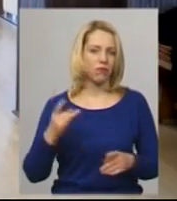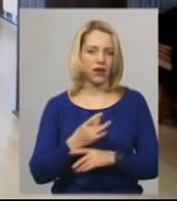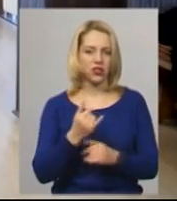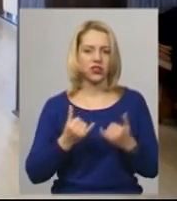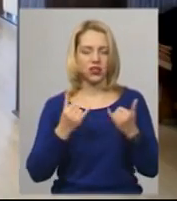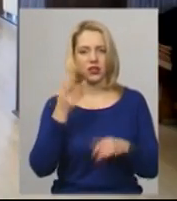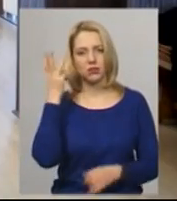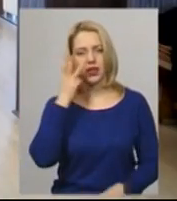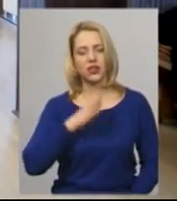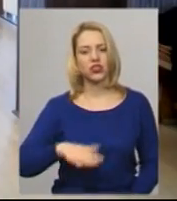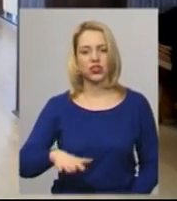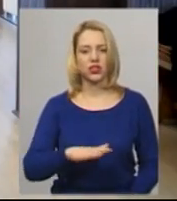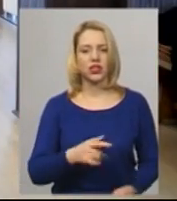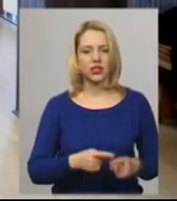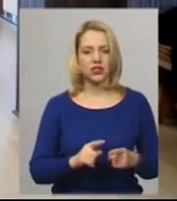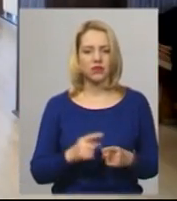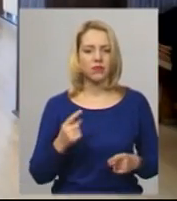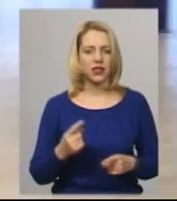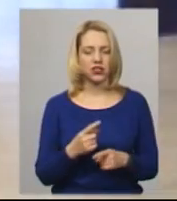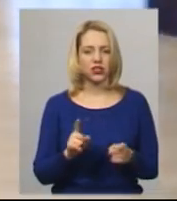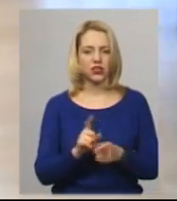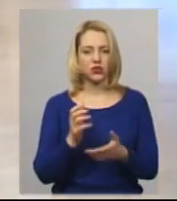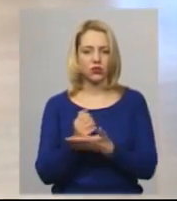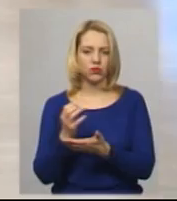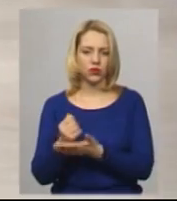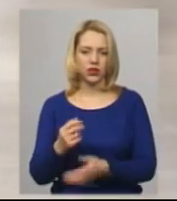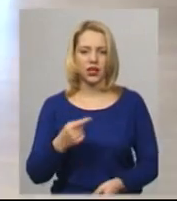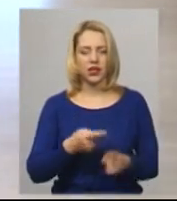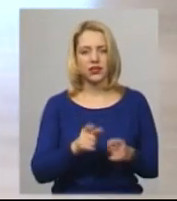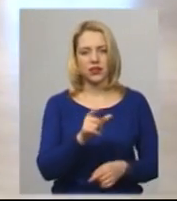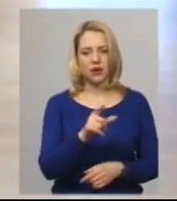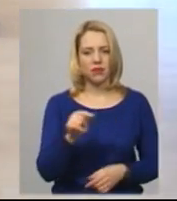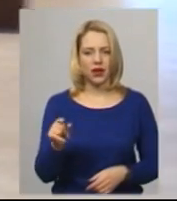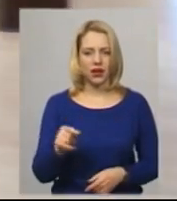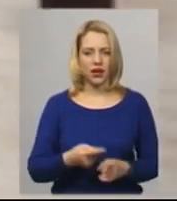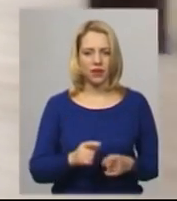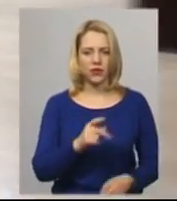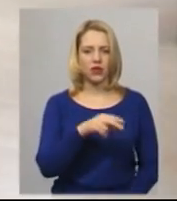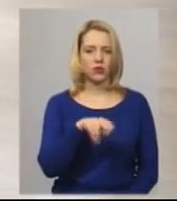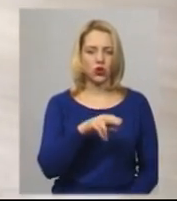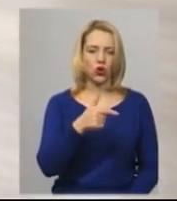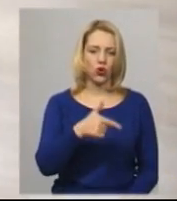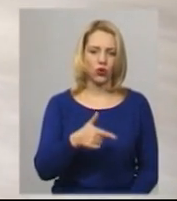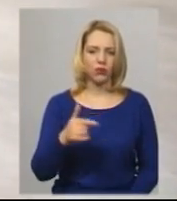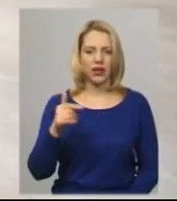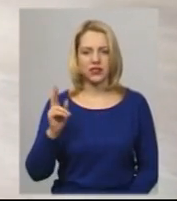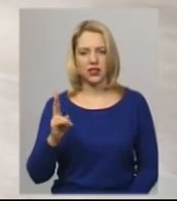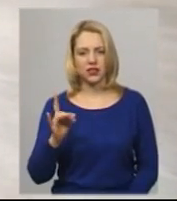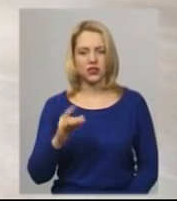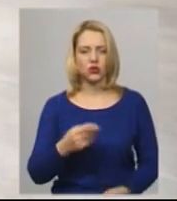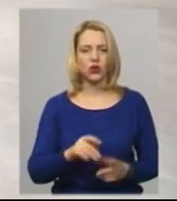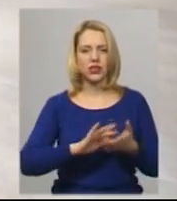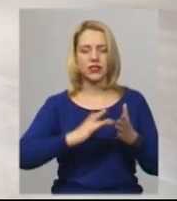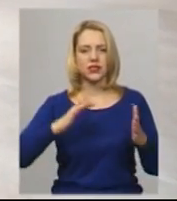Хмельниччини це перші такі здобутки. Ця пара Дмитро Горобець та Уляна Крисько стали срібними призерами чемпіонату Європи в